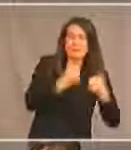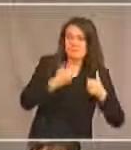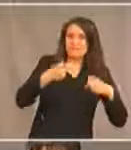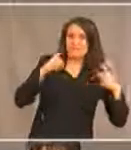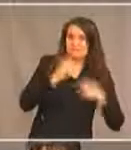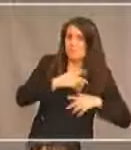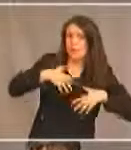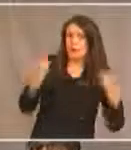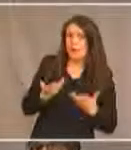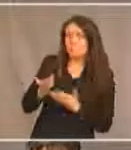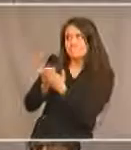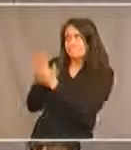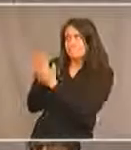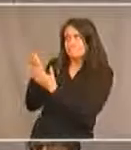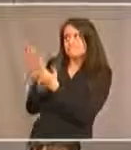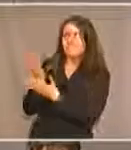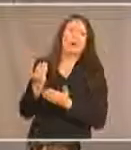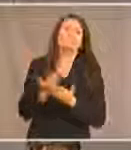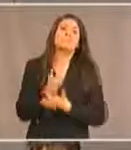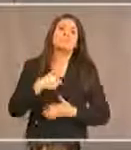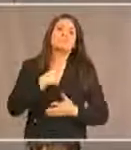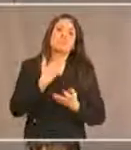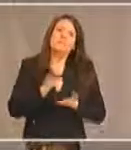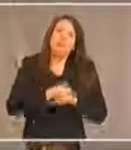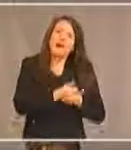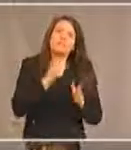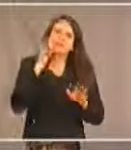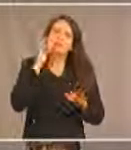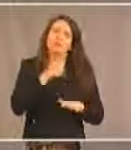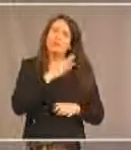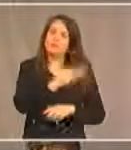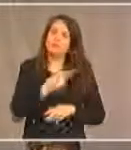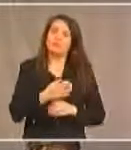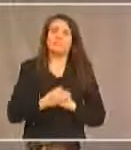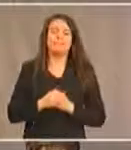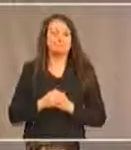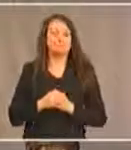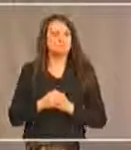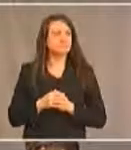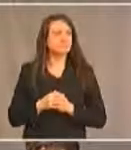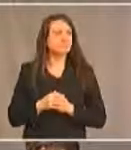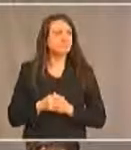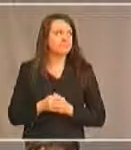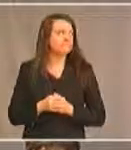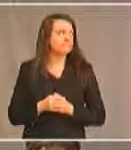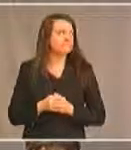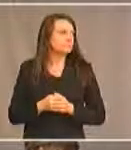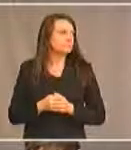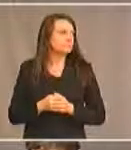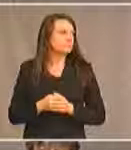nous qui souhaitons aider les autochtones ayant un handicap. Dans certaines